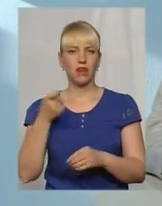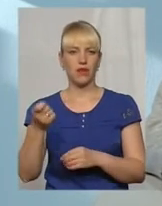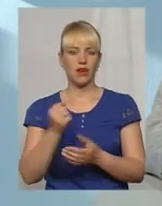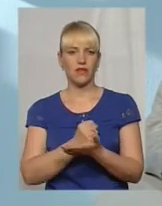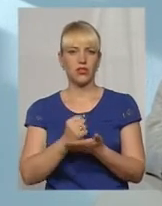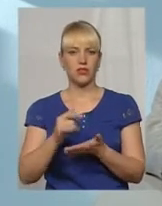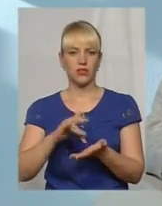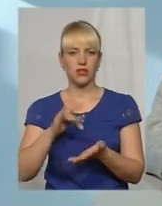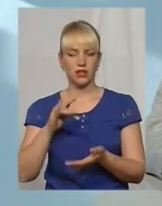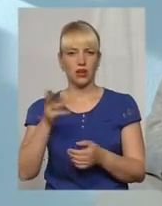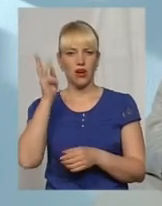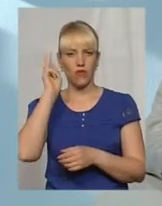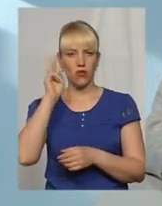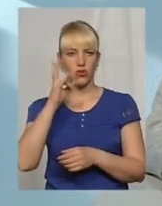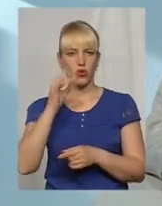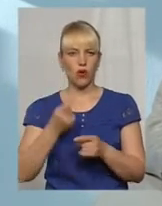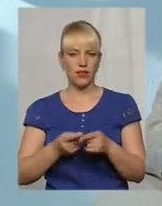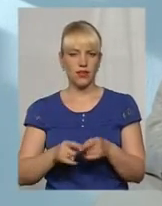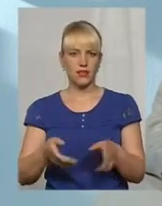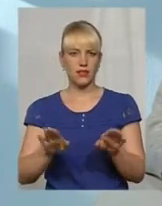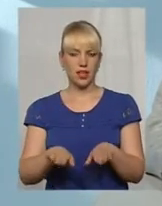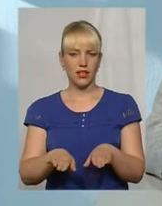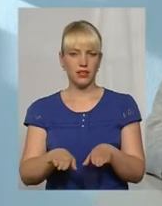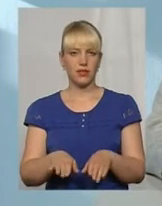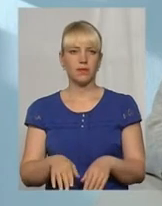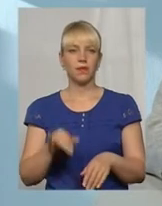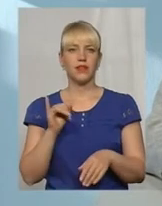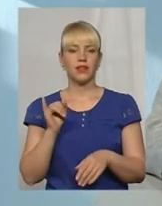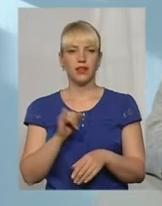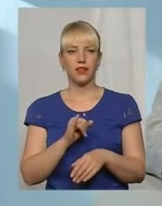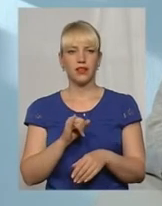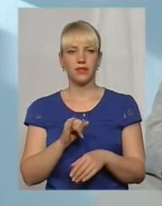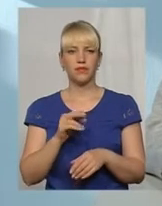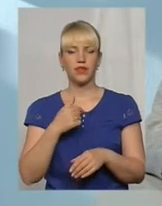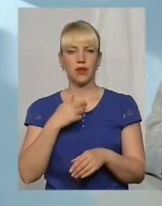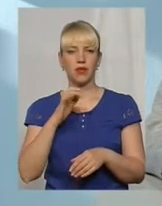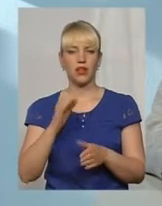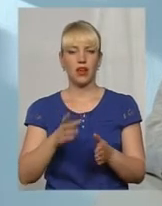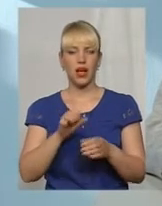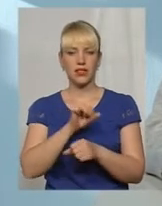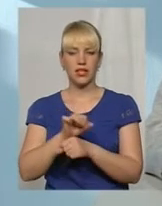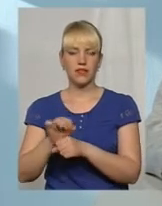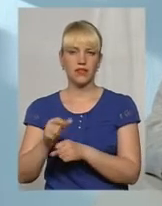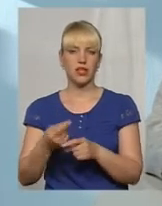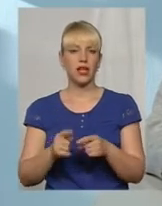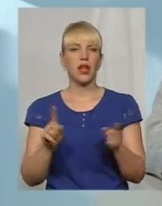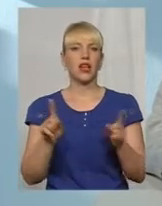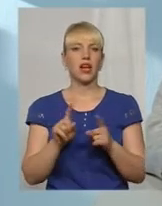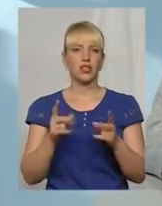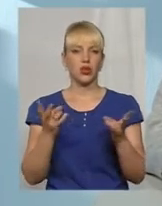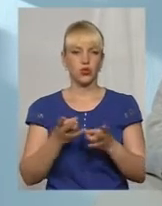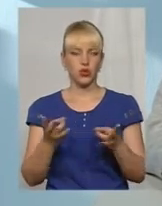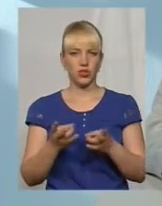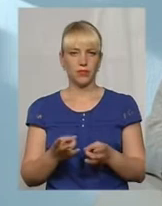напрямую в консульство. Ну, вони остались. І я б остановився на тех, які вони